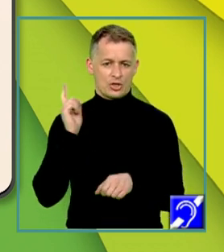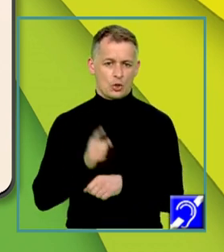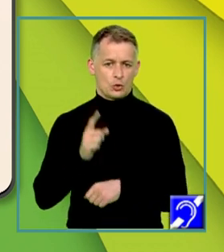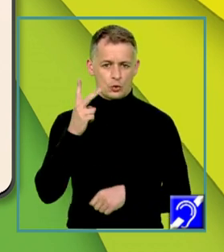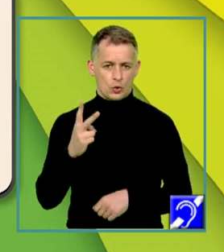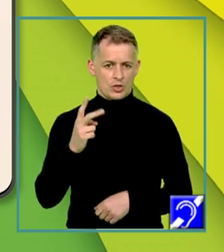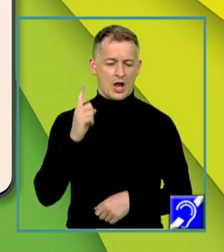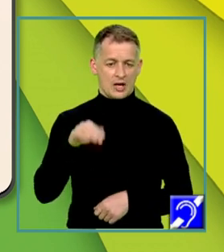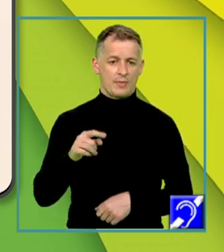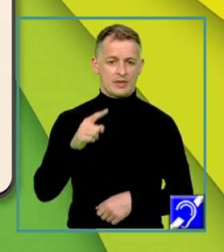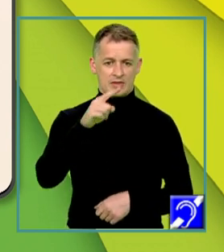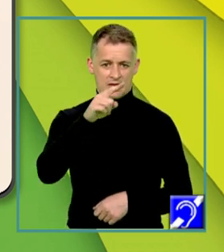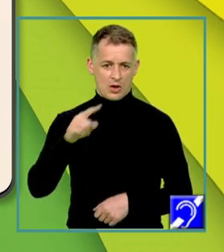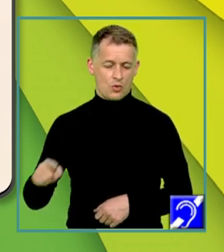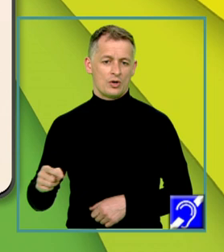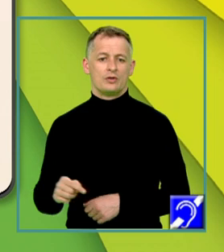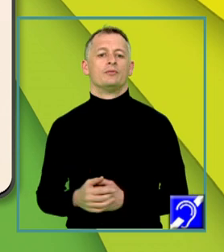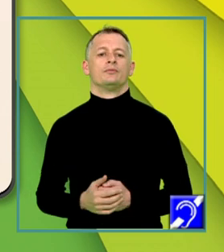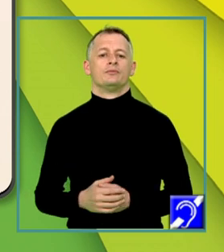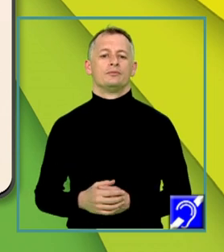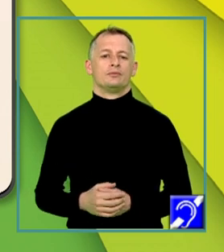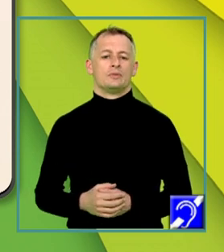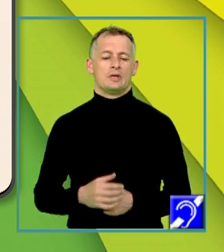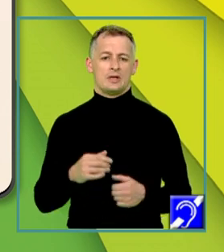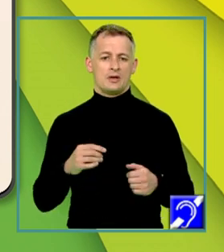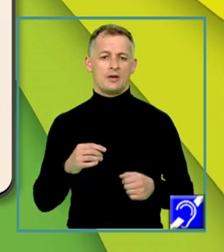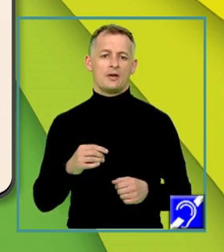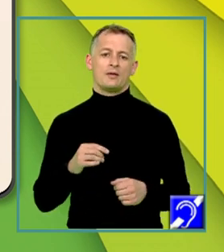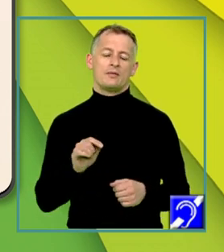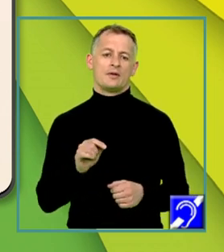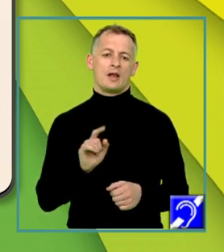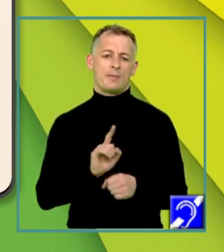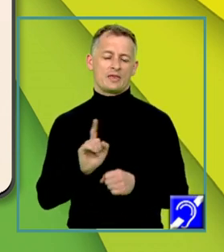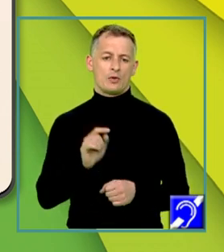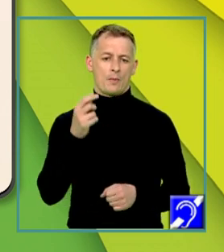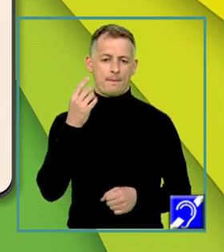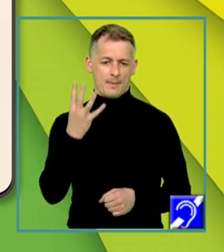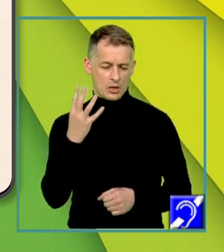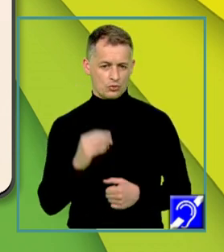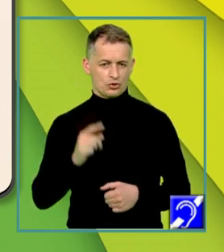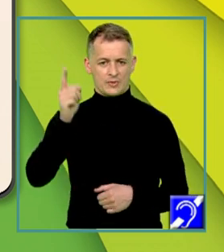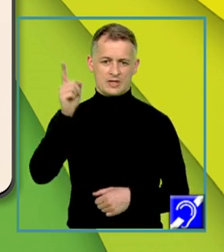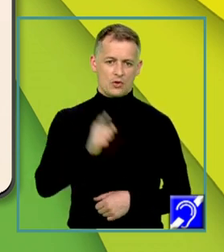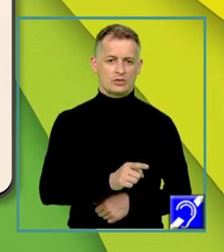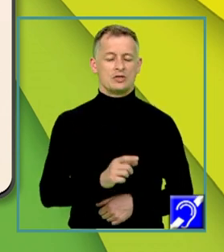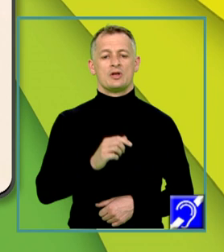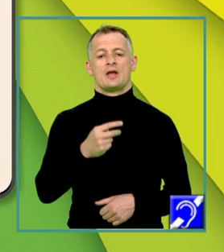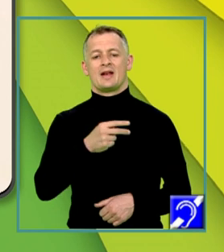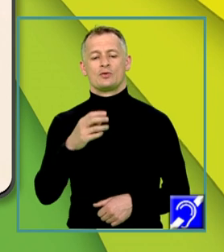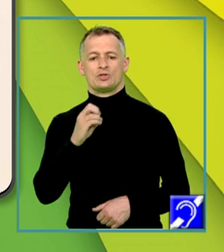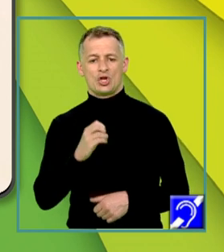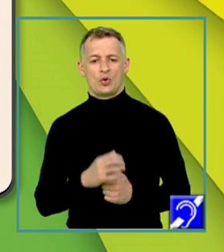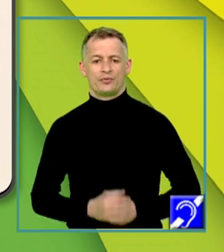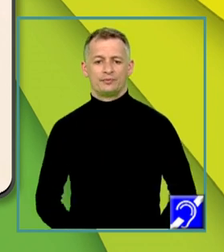pe diagonala principale elementele egale cu 4 și pe diagonala secundară elementele egale cu 0.